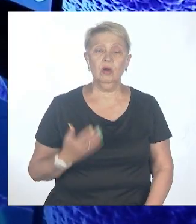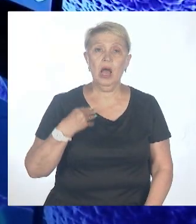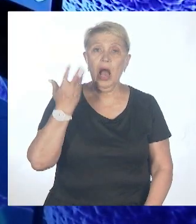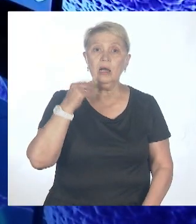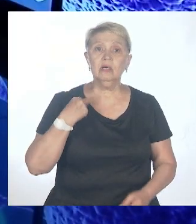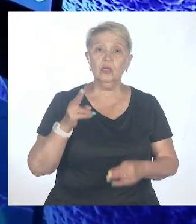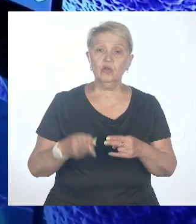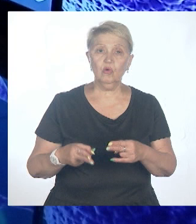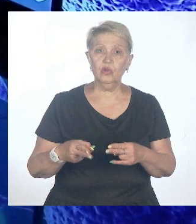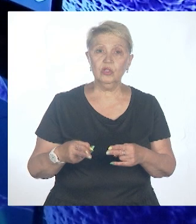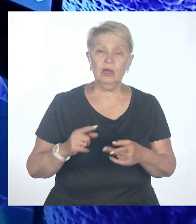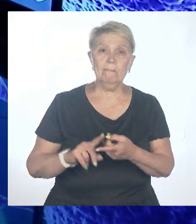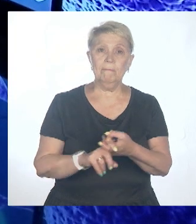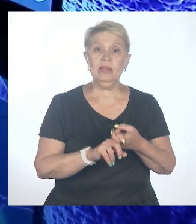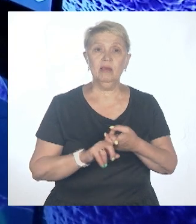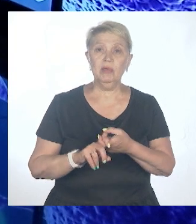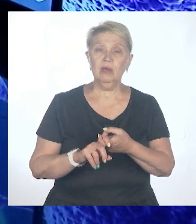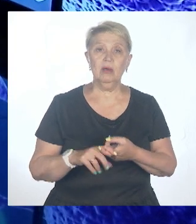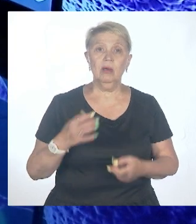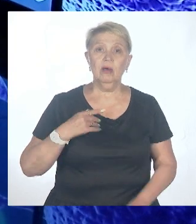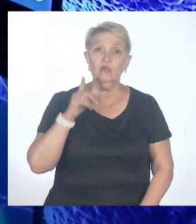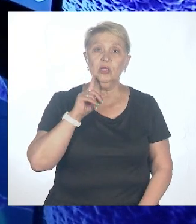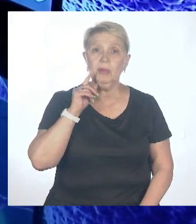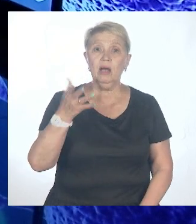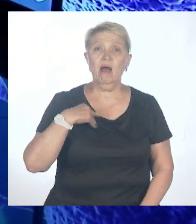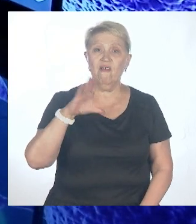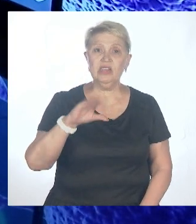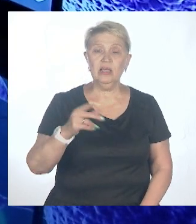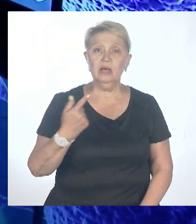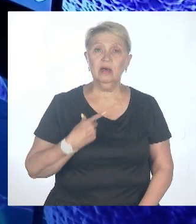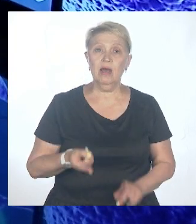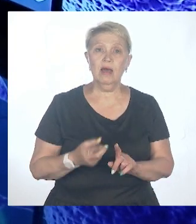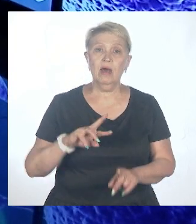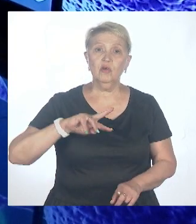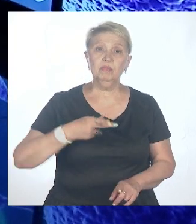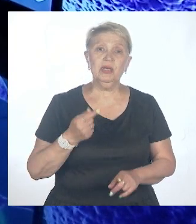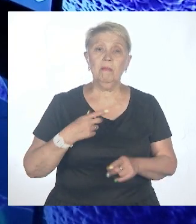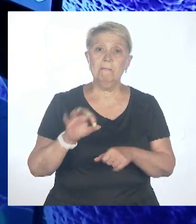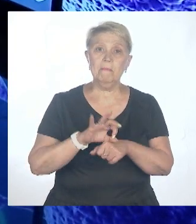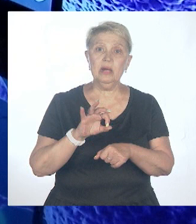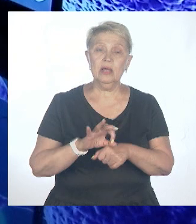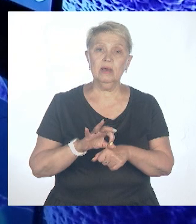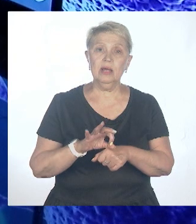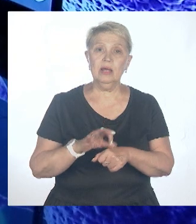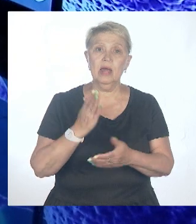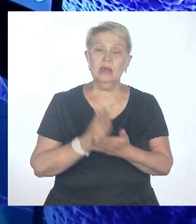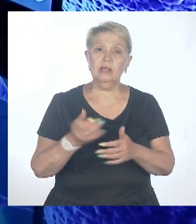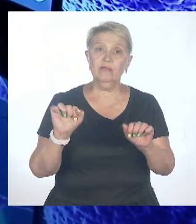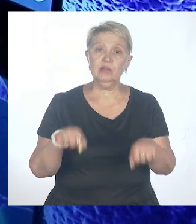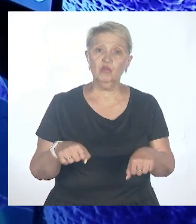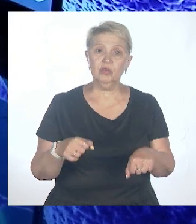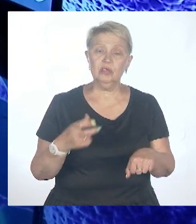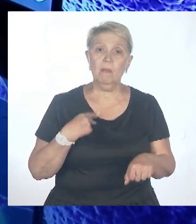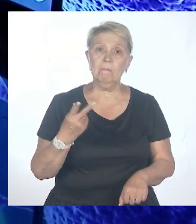пандемия, условно, пока все не переболеют уже окончательно? А вот это сложно сказать. Вы же видите, что есть возможности повторного